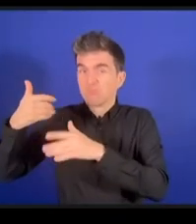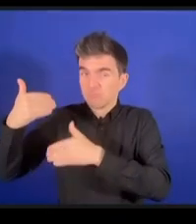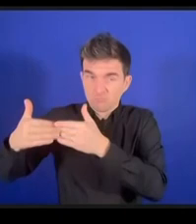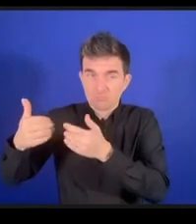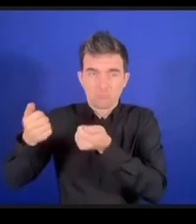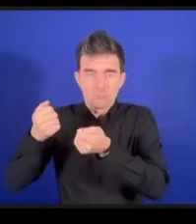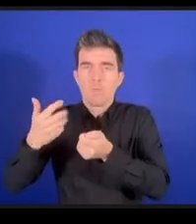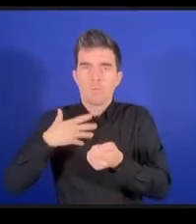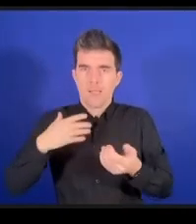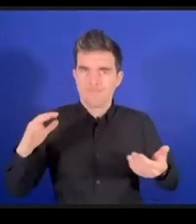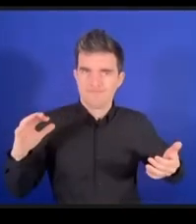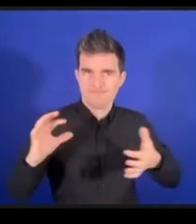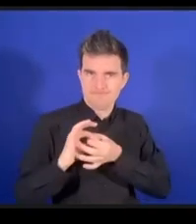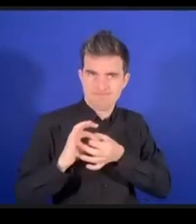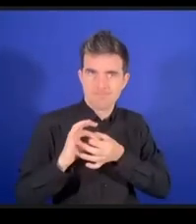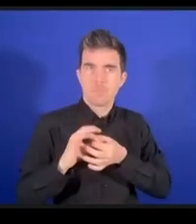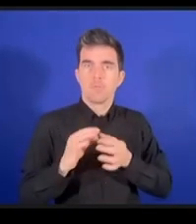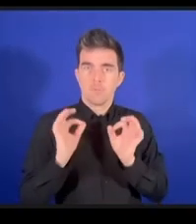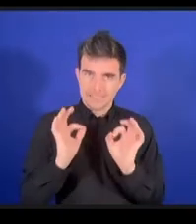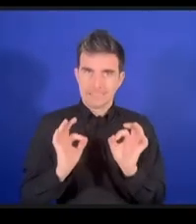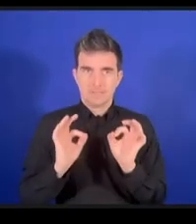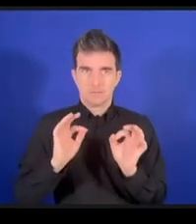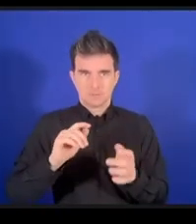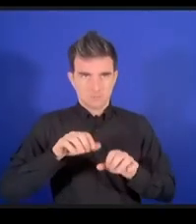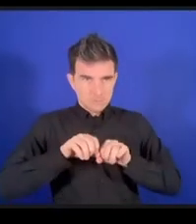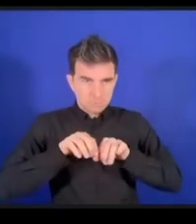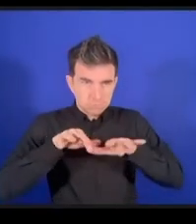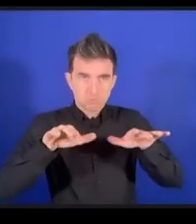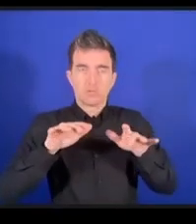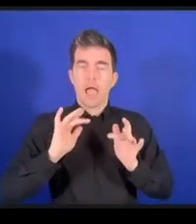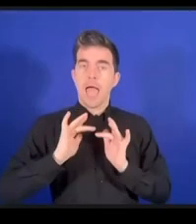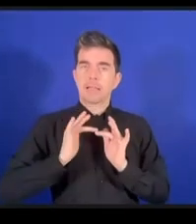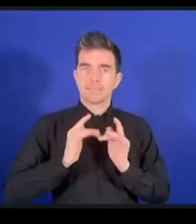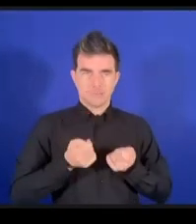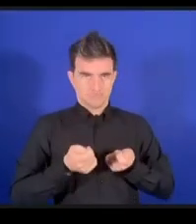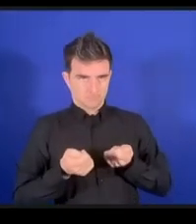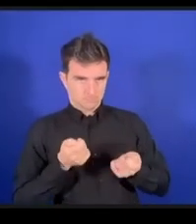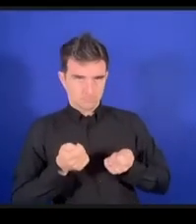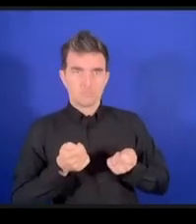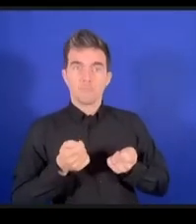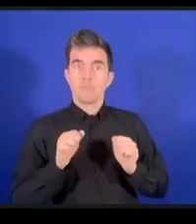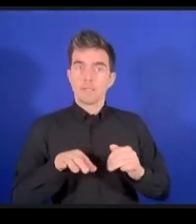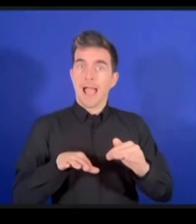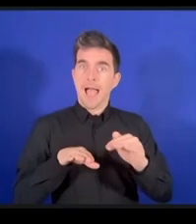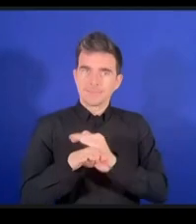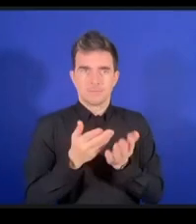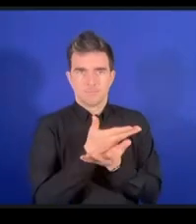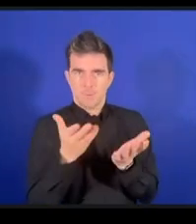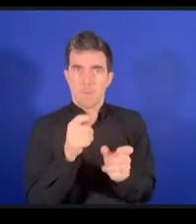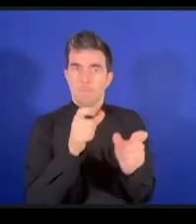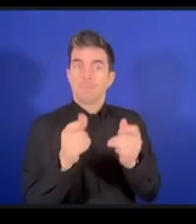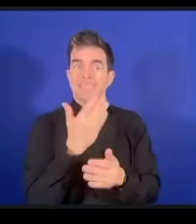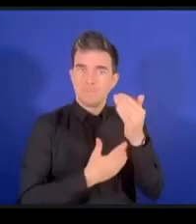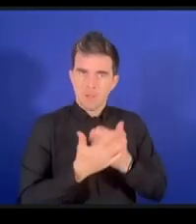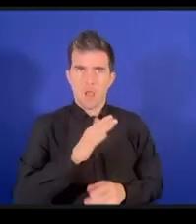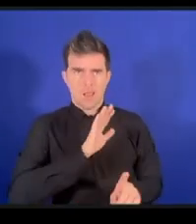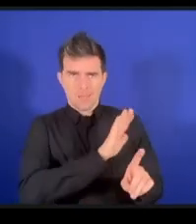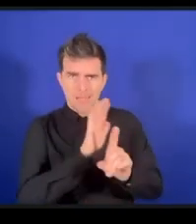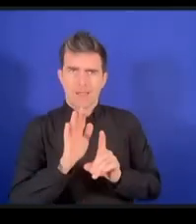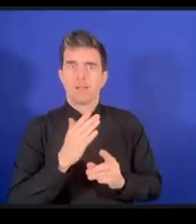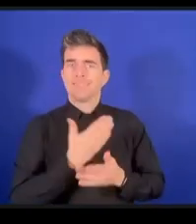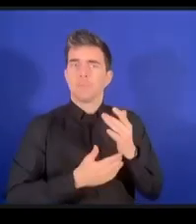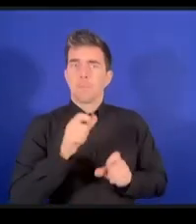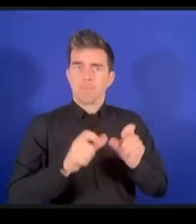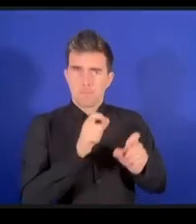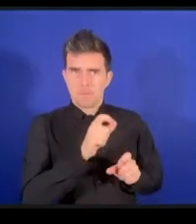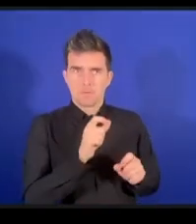障害者の問題これを連携させることも可能です障害者の声をそこで反映させるべきですさてアクセ